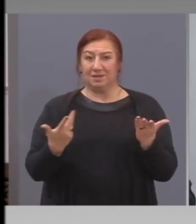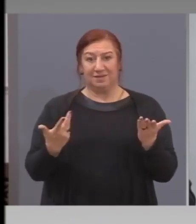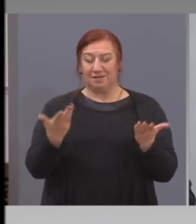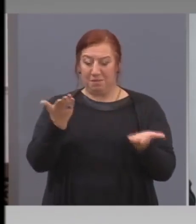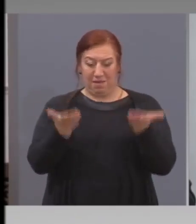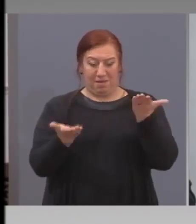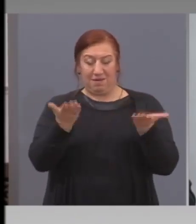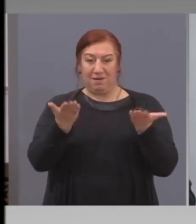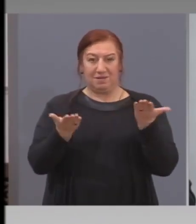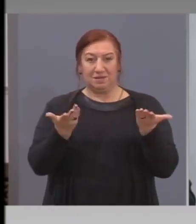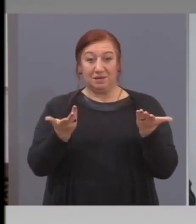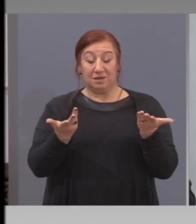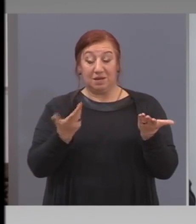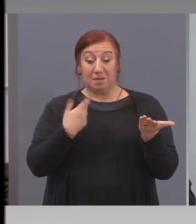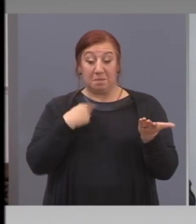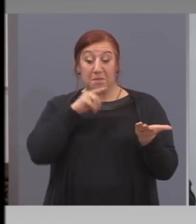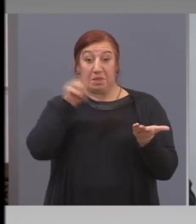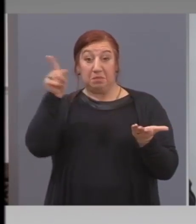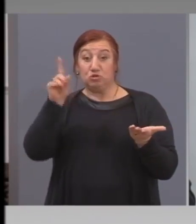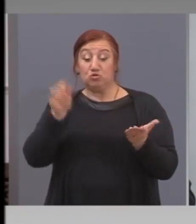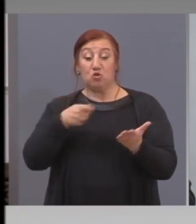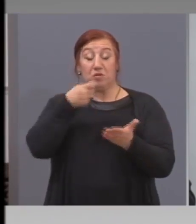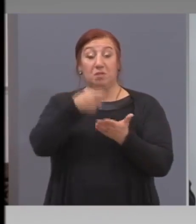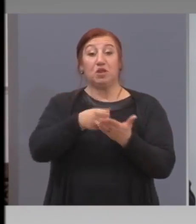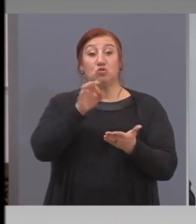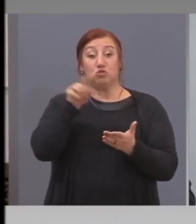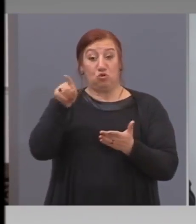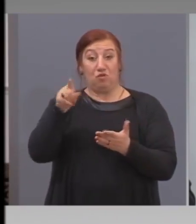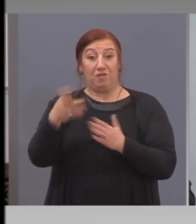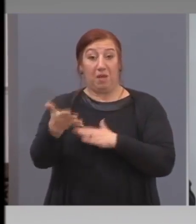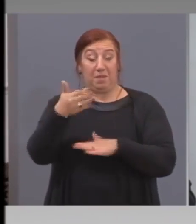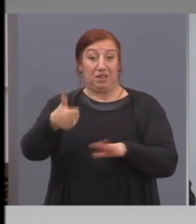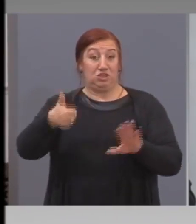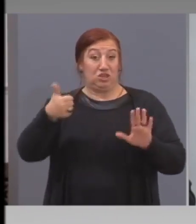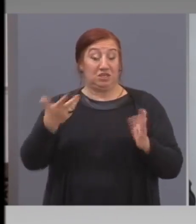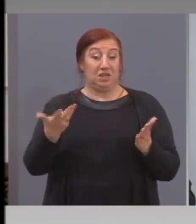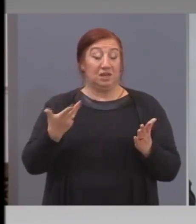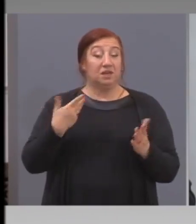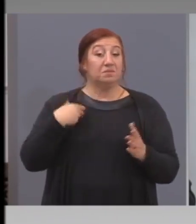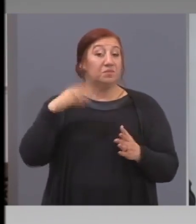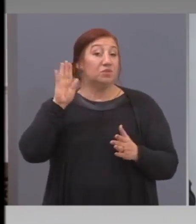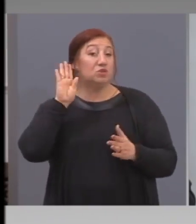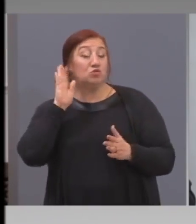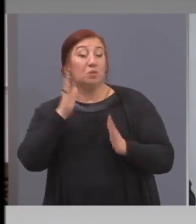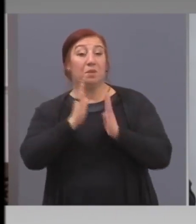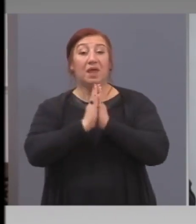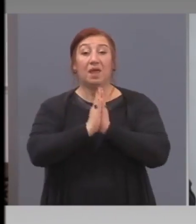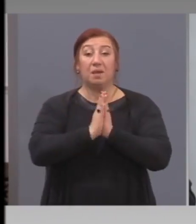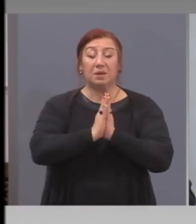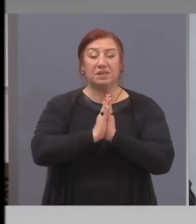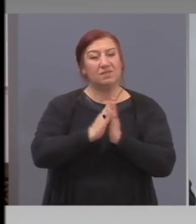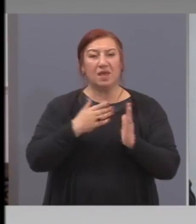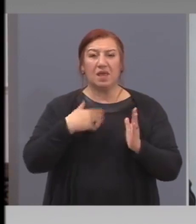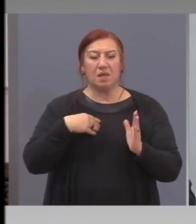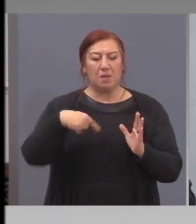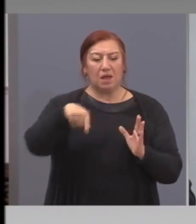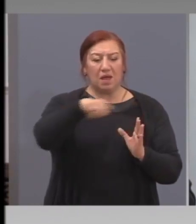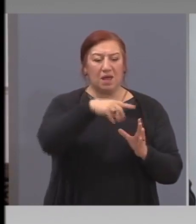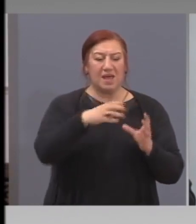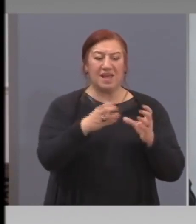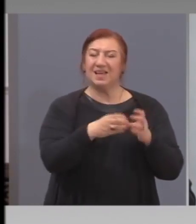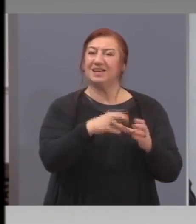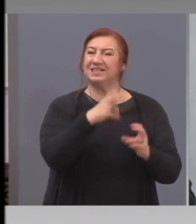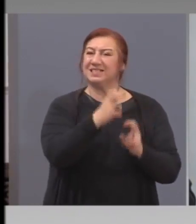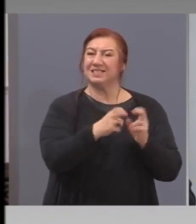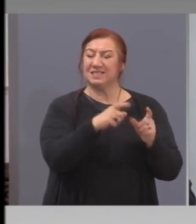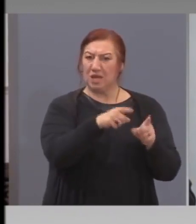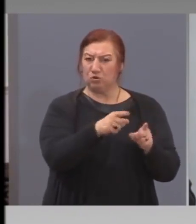защото толкова получава. И нагоре. Чук за призиви, нали, има сектори, включително